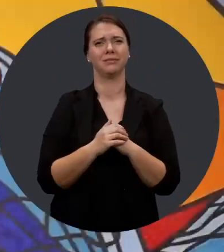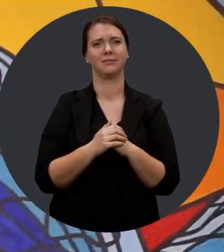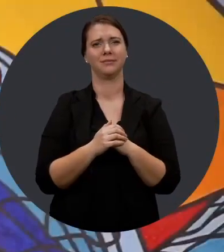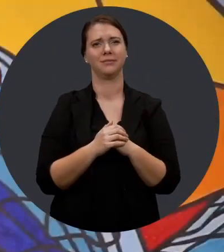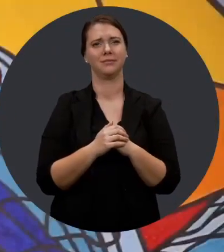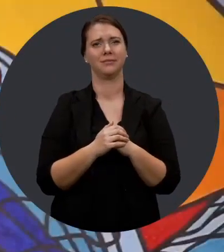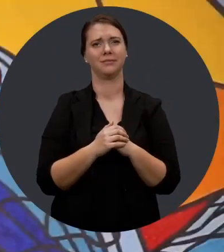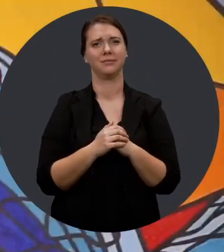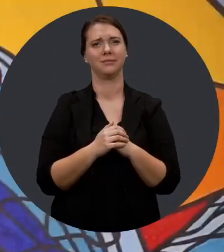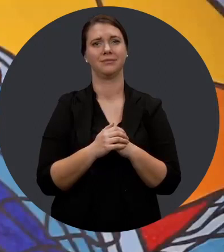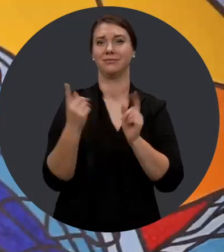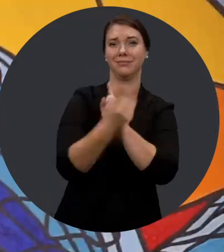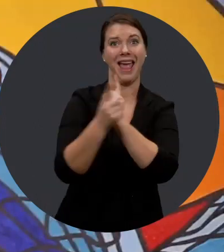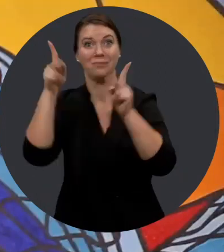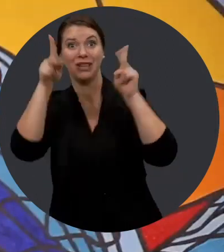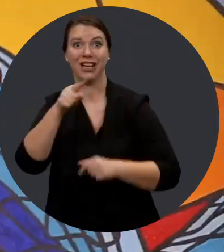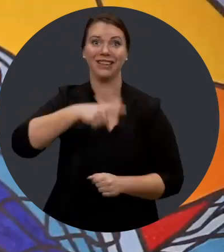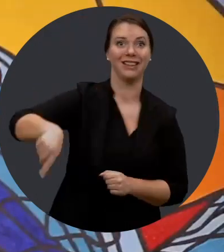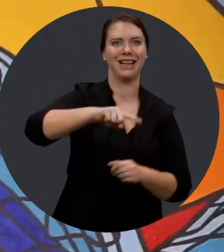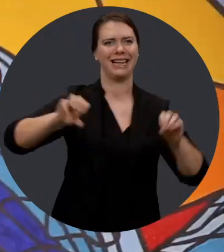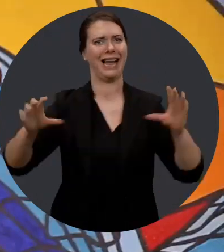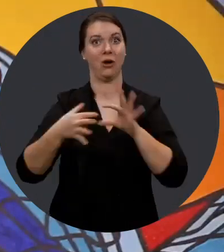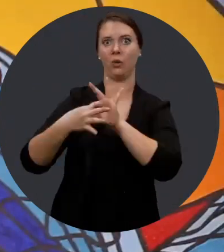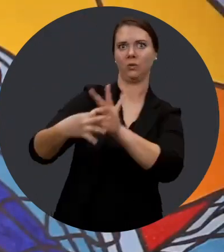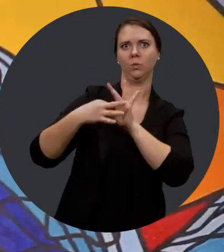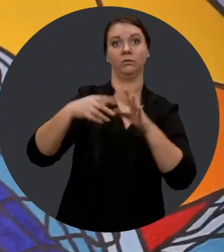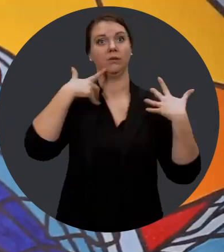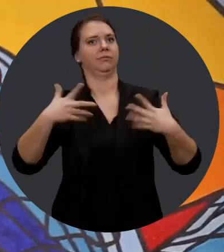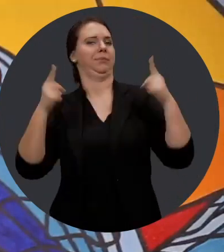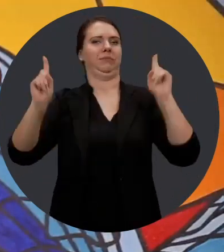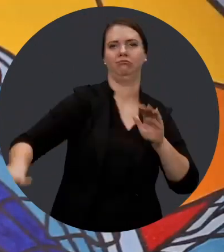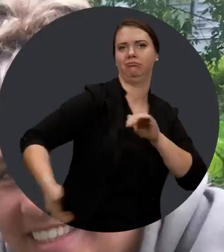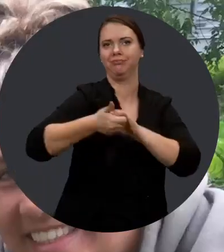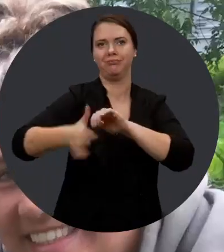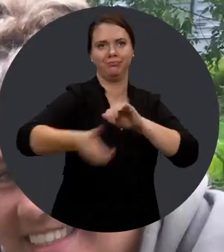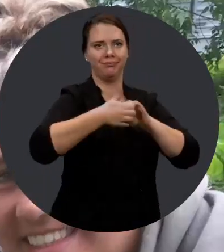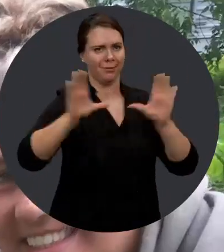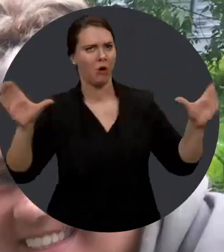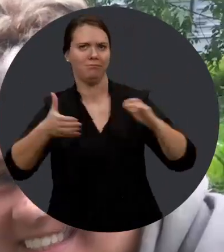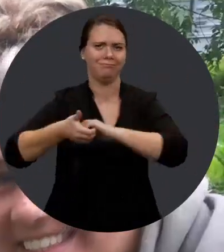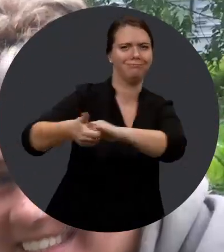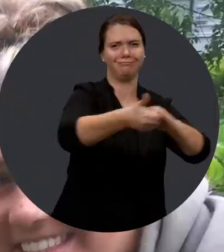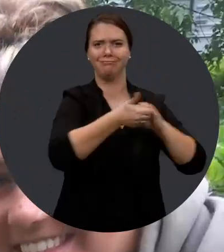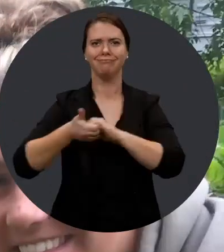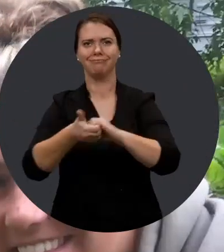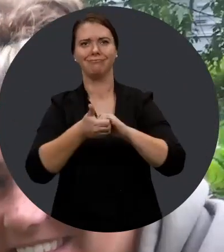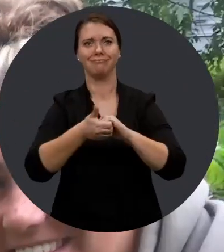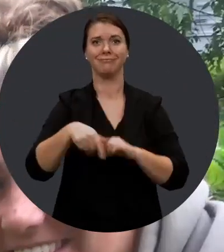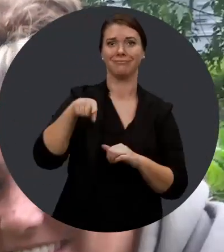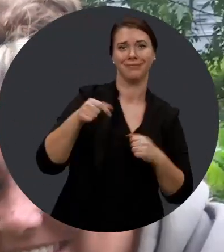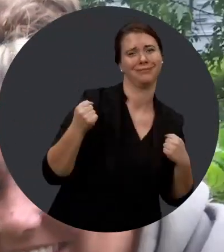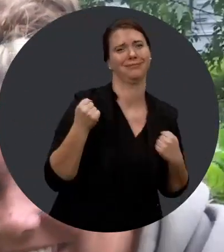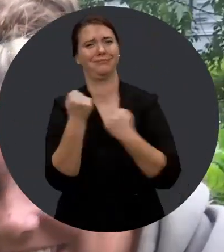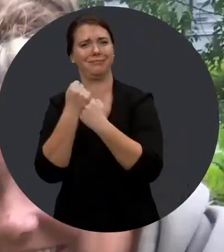employés municipaux, on a rencontré des élus, on a rencontré des responsables des loisirs. Puis, en rencontrant ces gens-là, on crée une